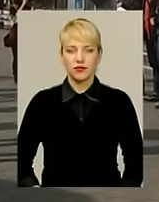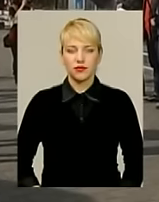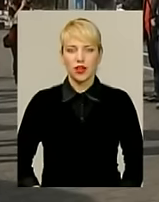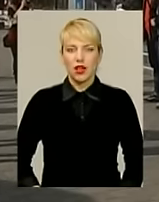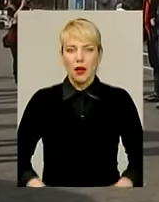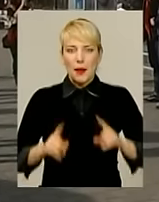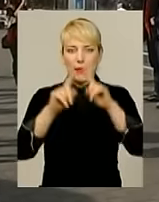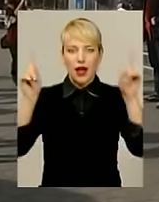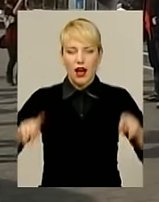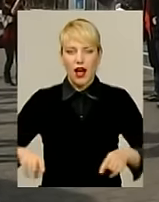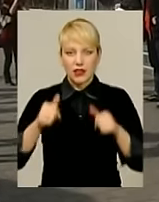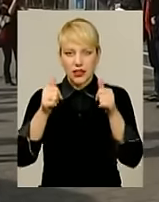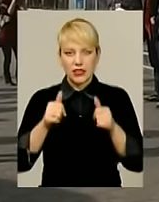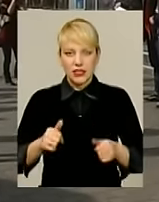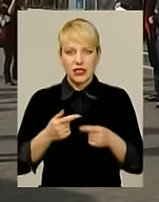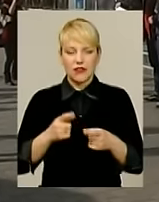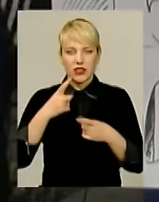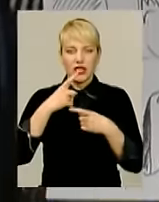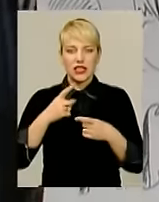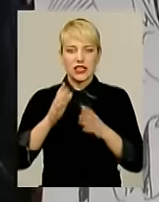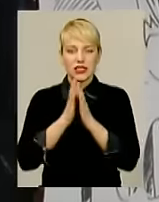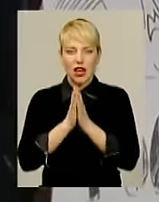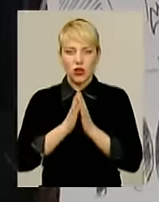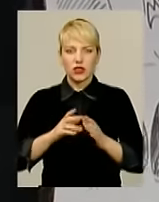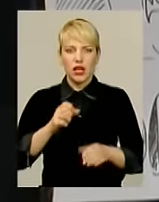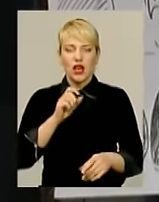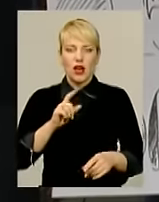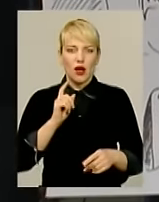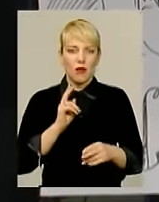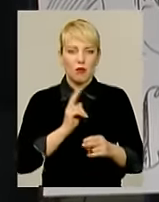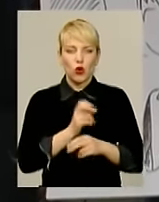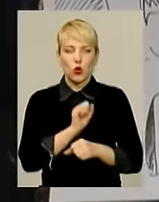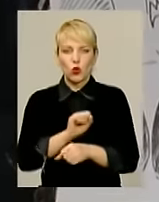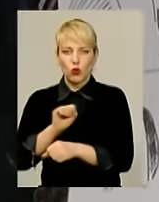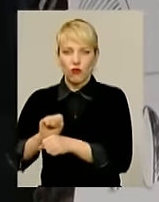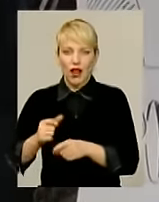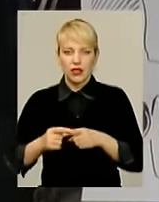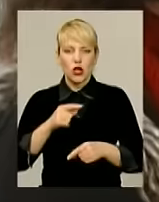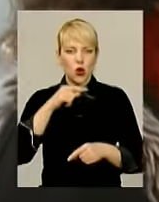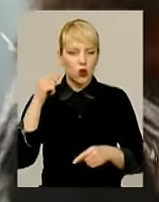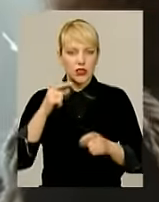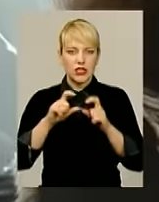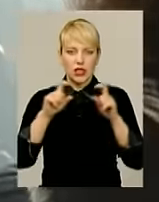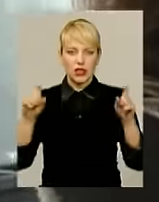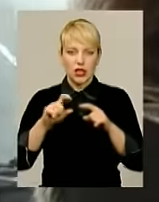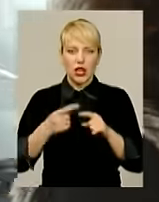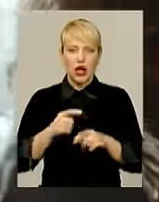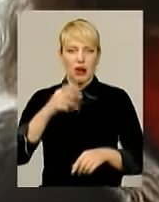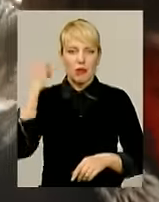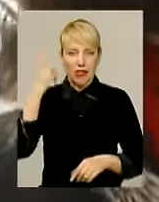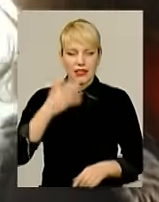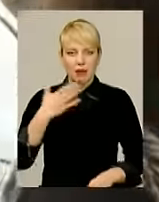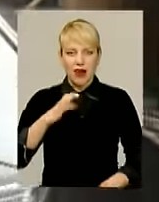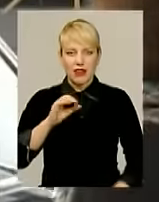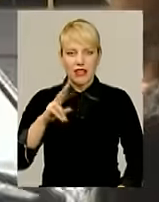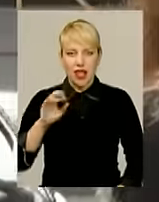Плакати, листівки і заклики бойкотувати російські товари та установи «Хмельницький правий сектор» і його сателіт «Жіноча Січ»